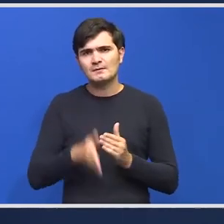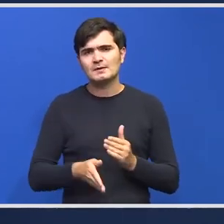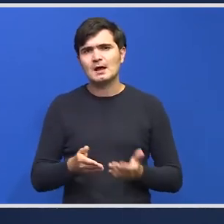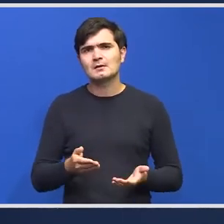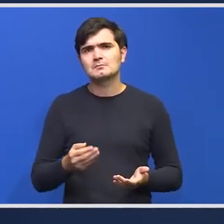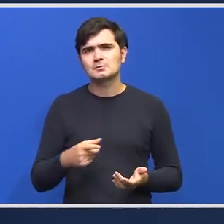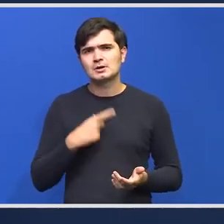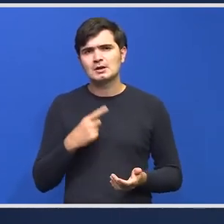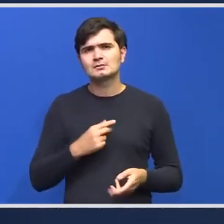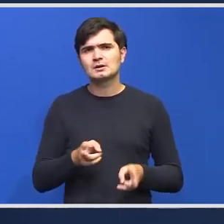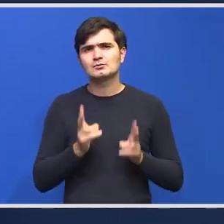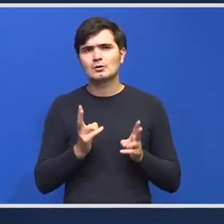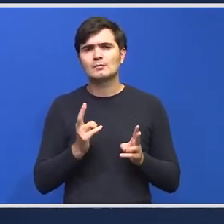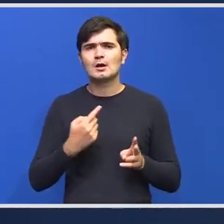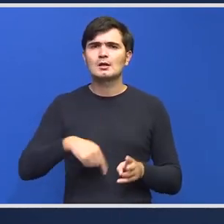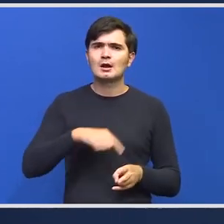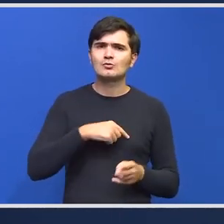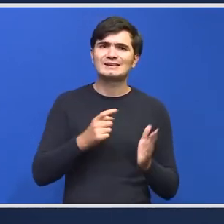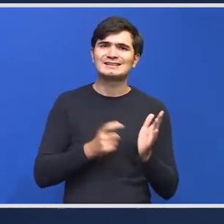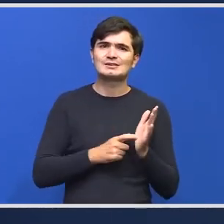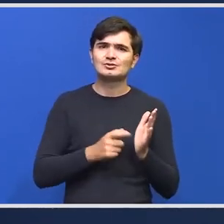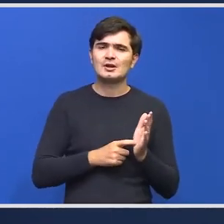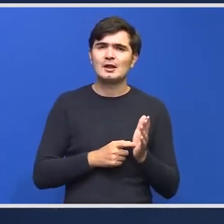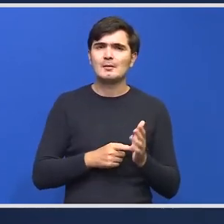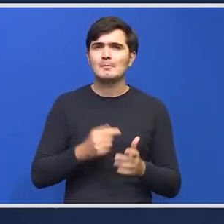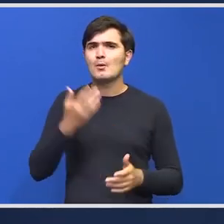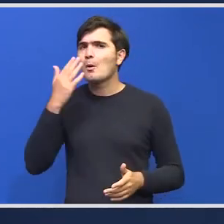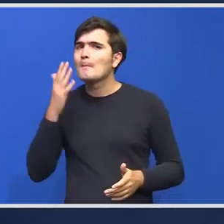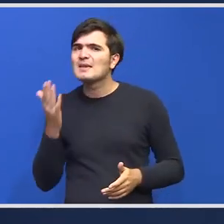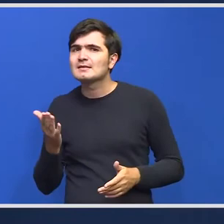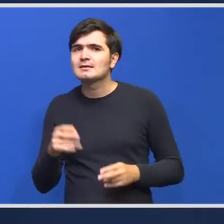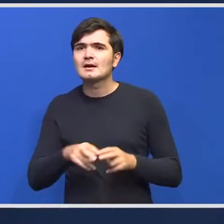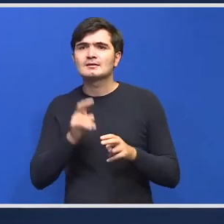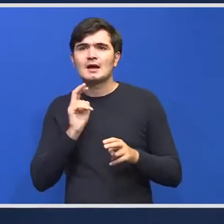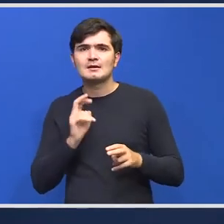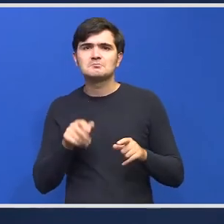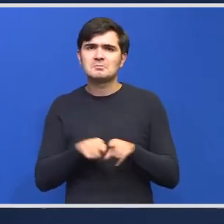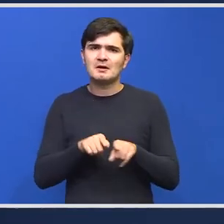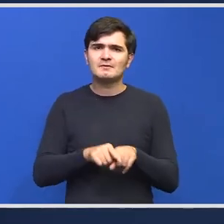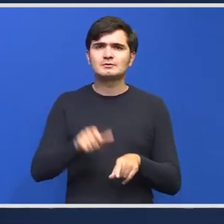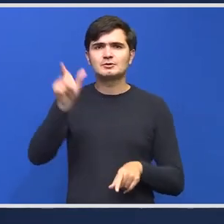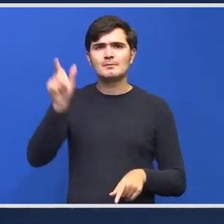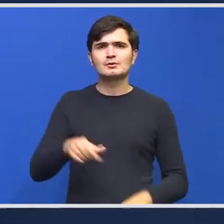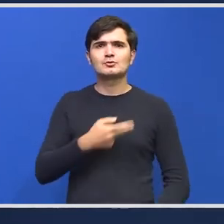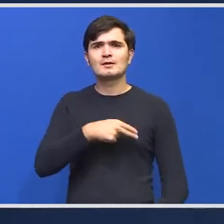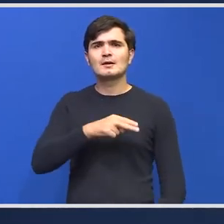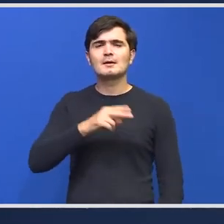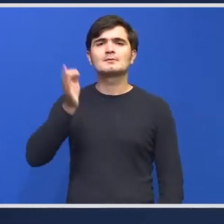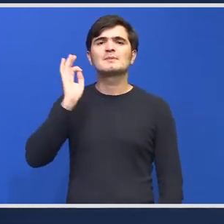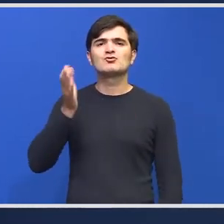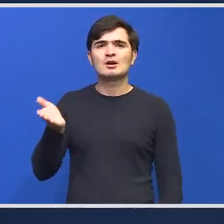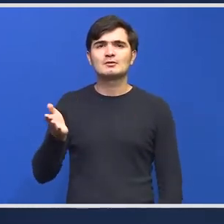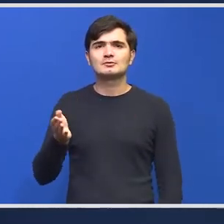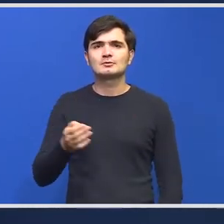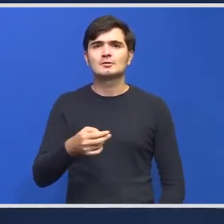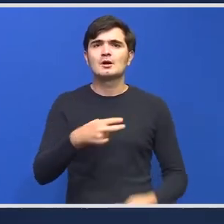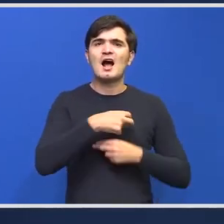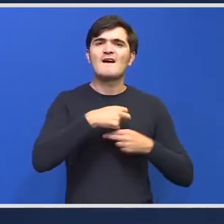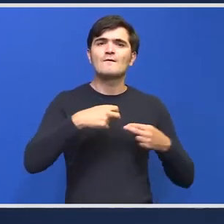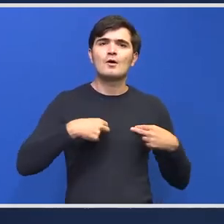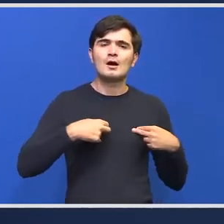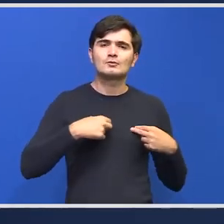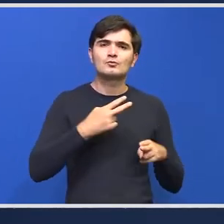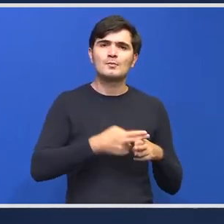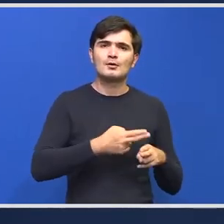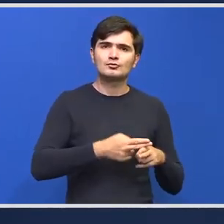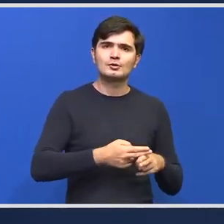să solicităm opinie înainte inclusiv ale specialiștilor avocatul pacientului